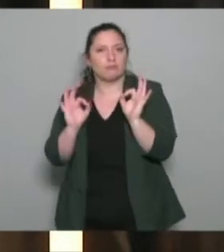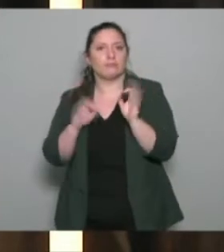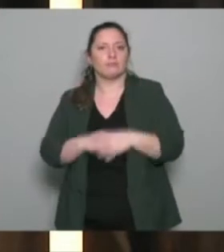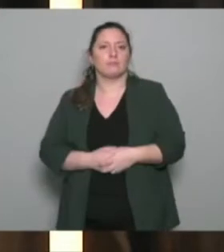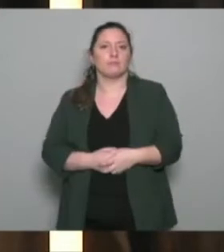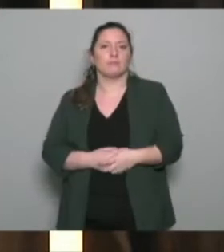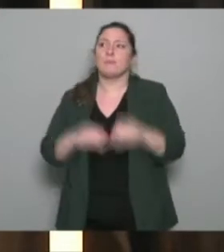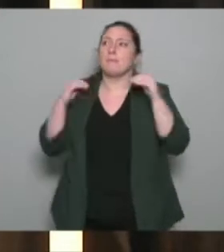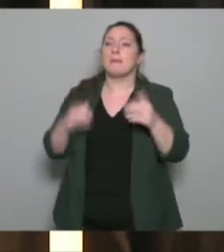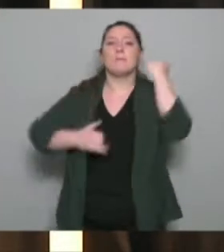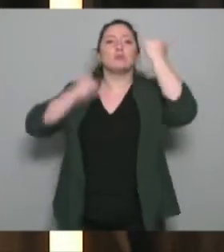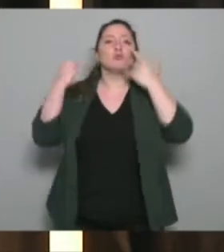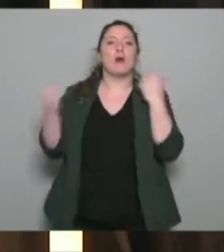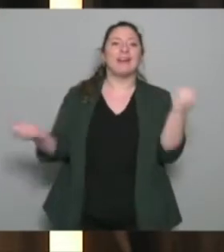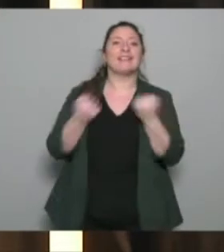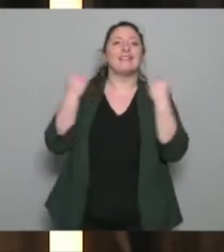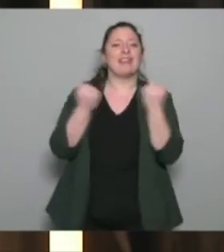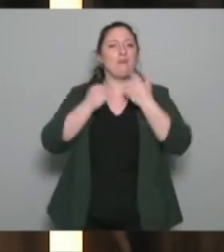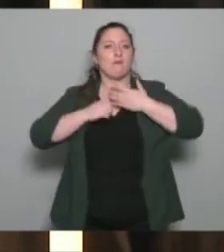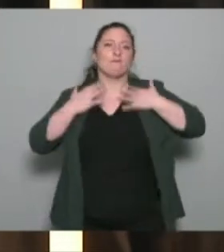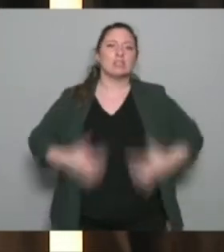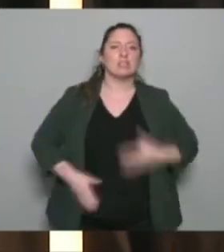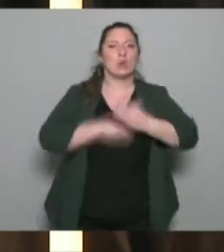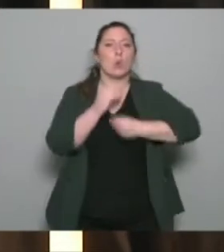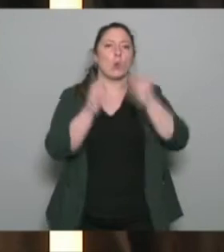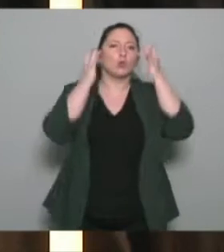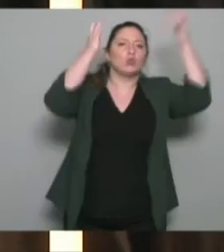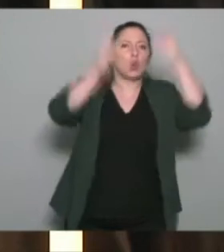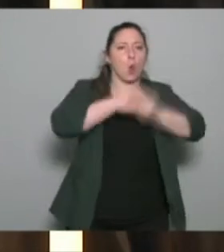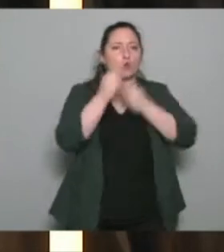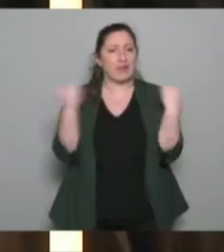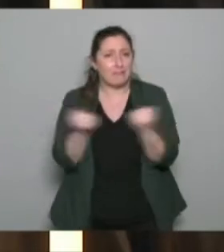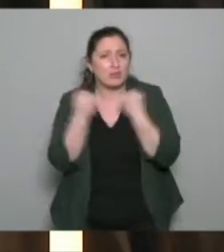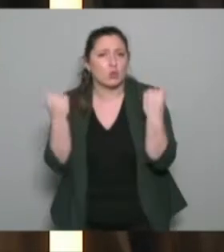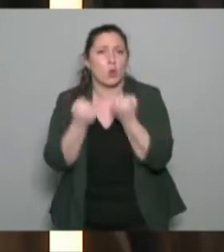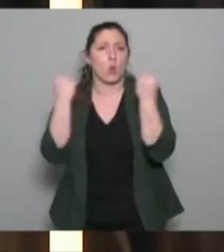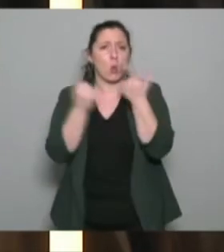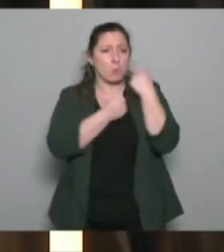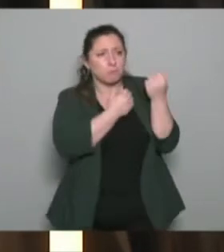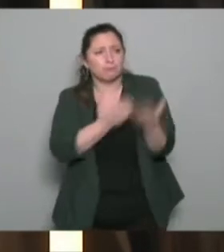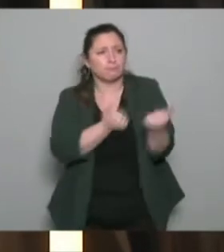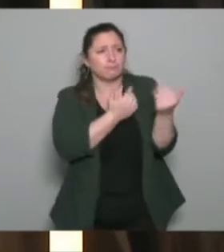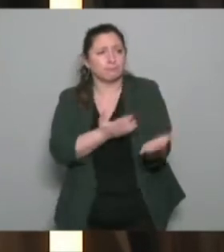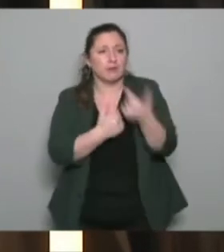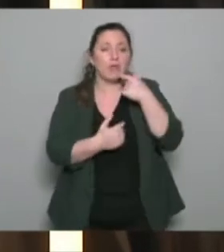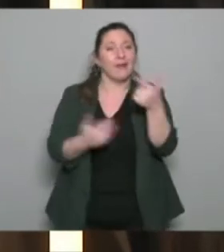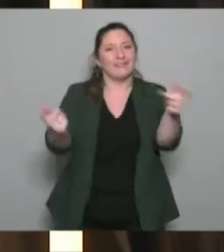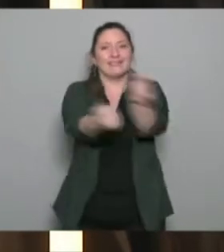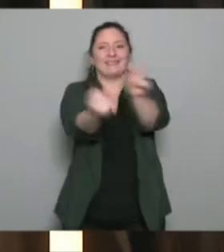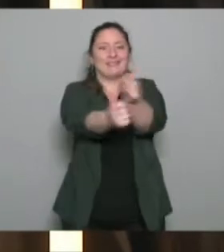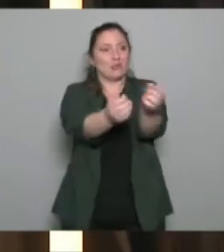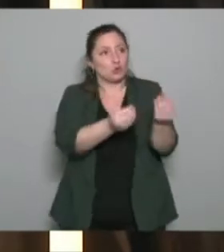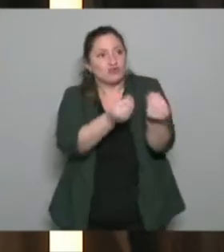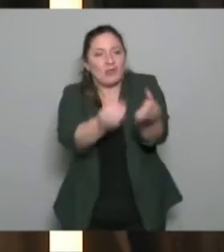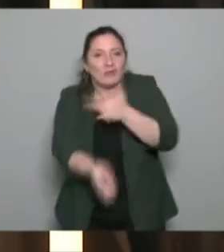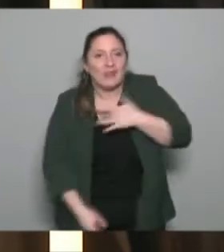parler pendant l'activité physique ou autre activité culturelle, l'animation. Ce n pas parce qu'elles ont échangé que ça fait santé.